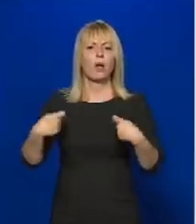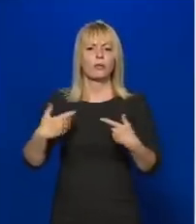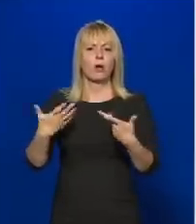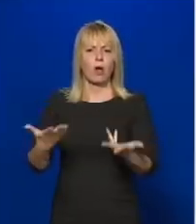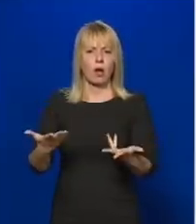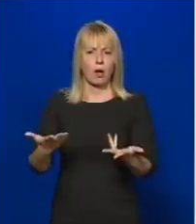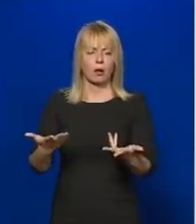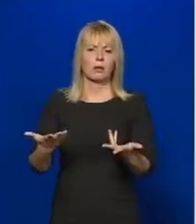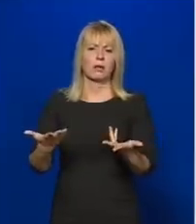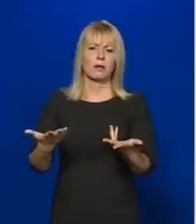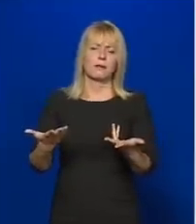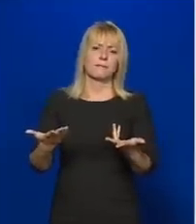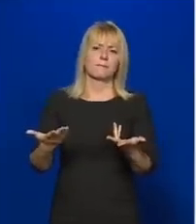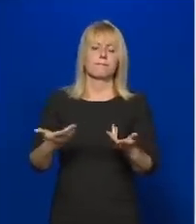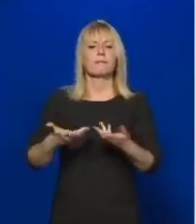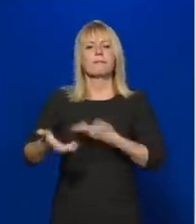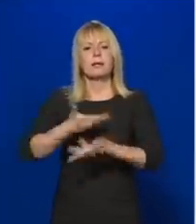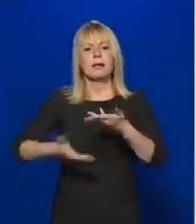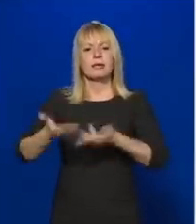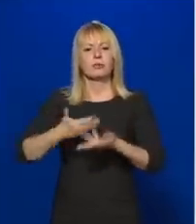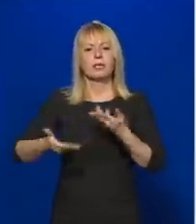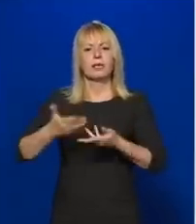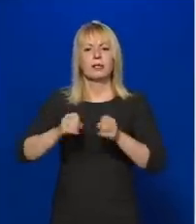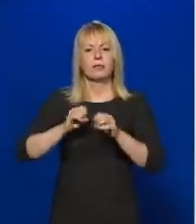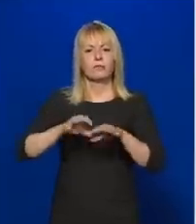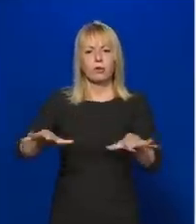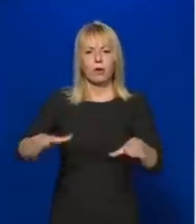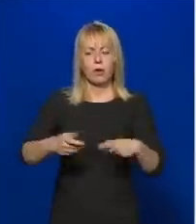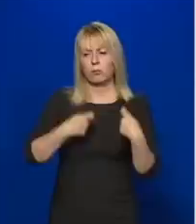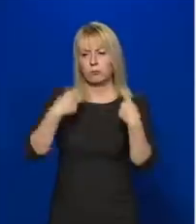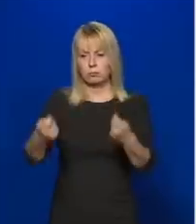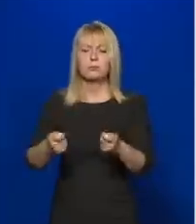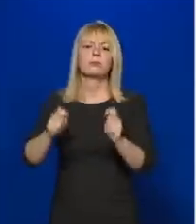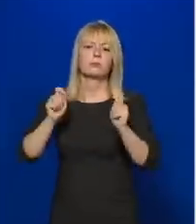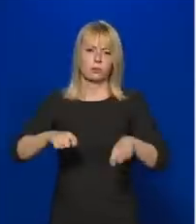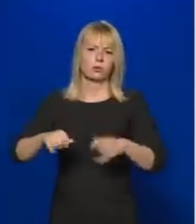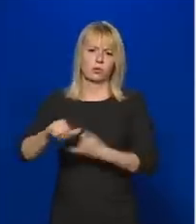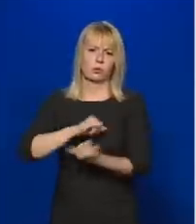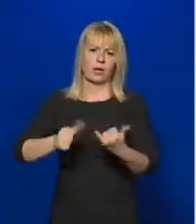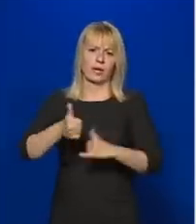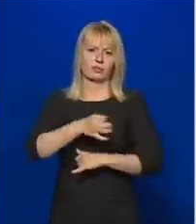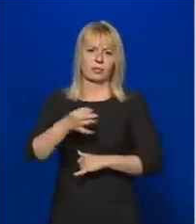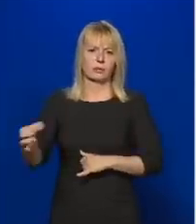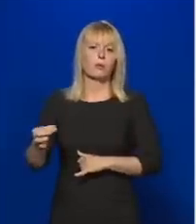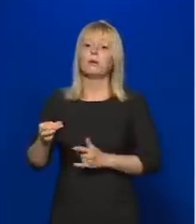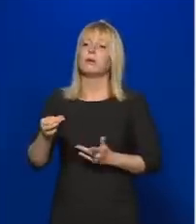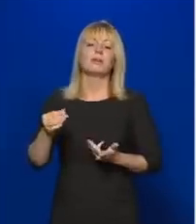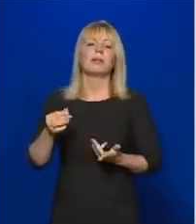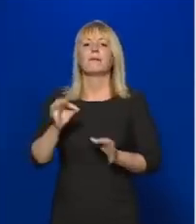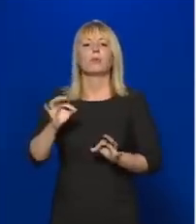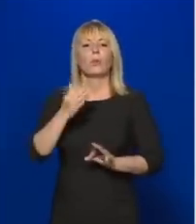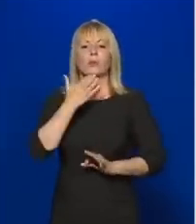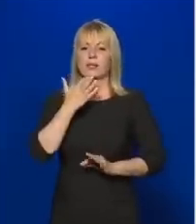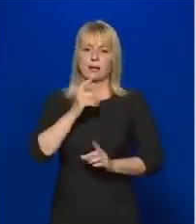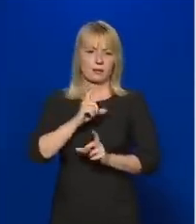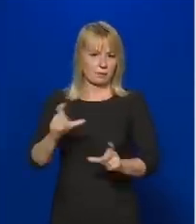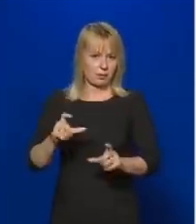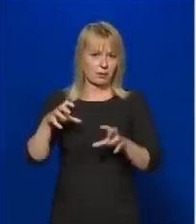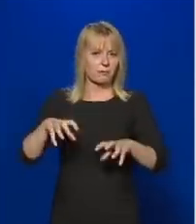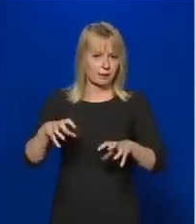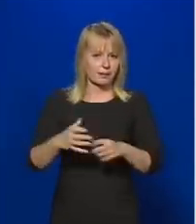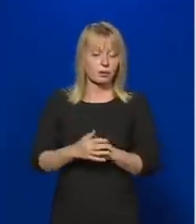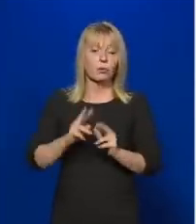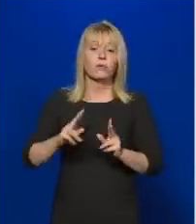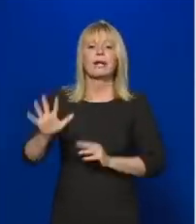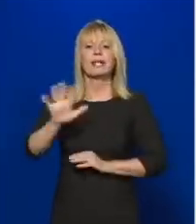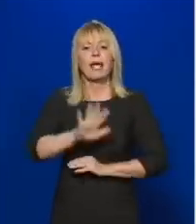kereskedelmi forgalomban való betiltásáról döntött január 1-ével. Ezt nem feltétlenül jó szándékunk miatt tettük, hanem van